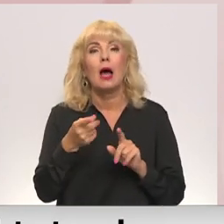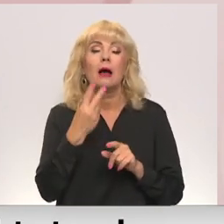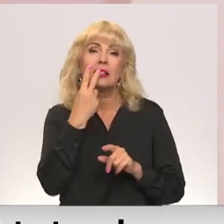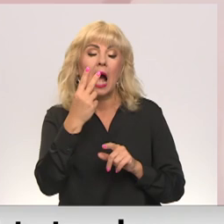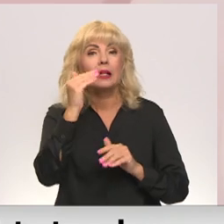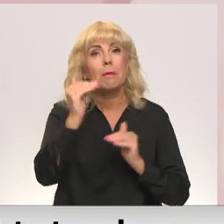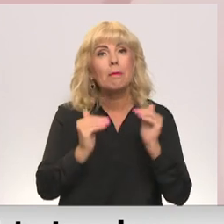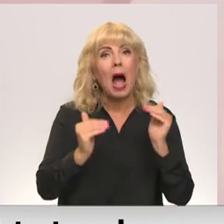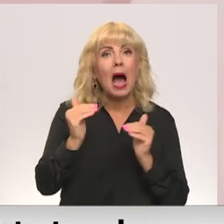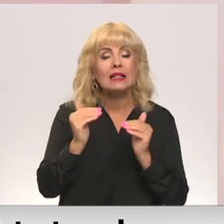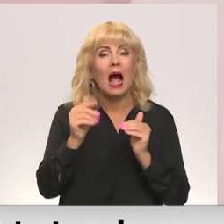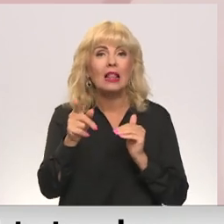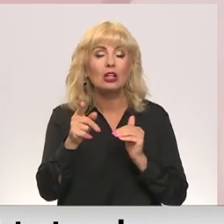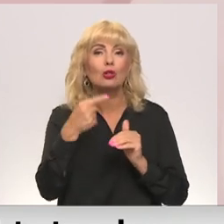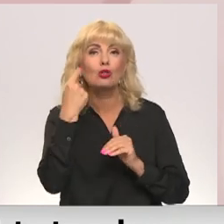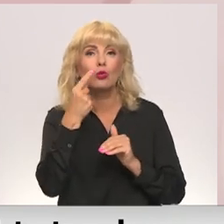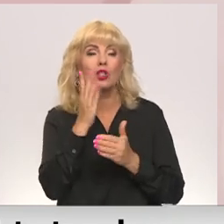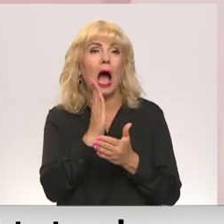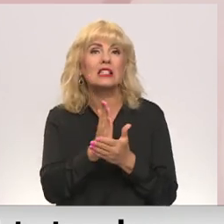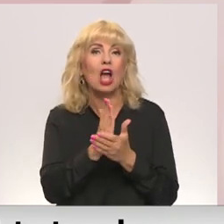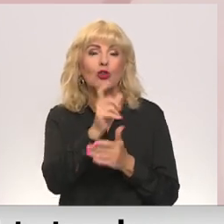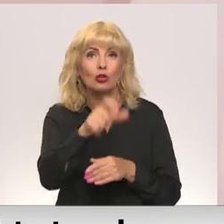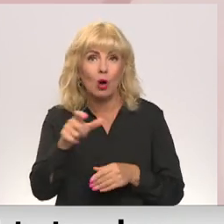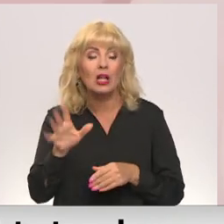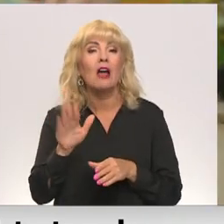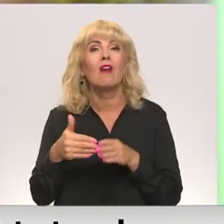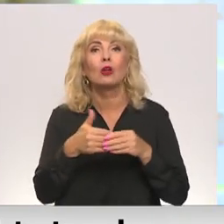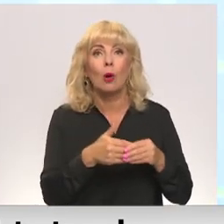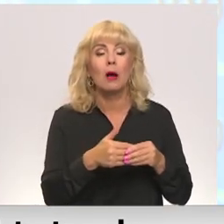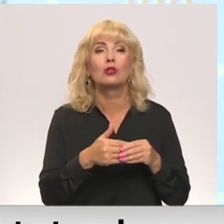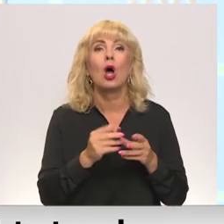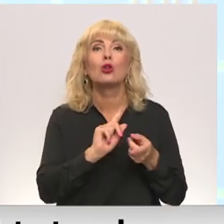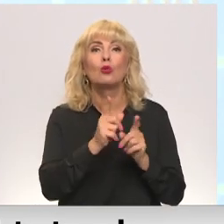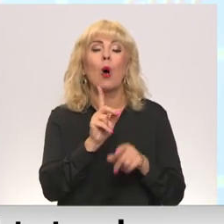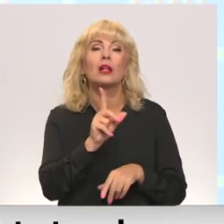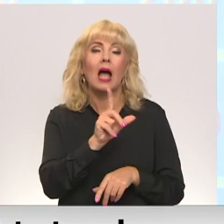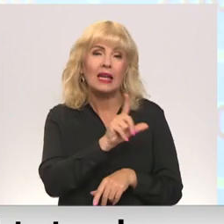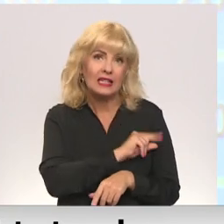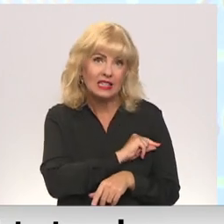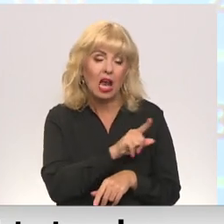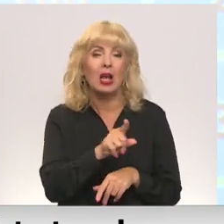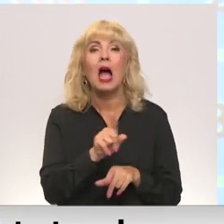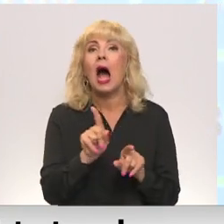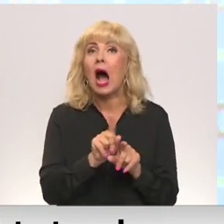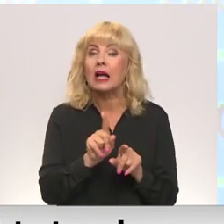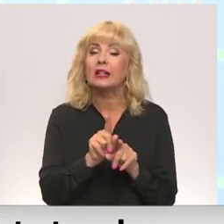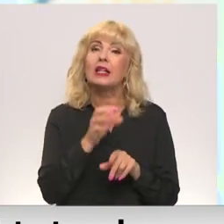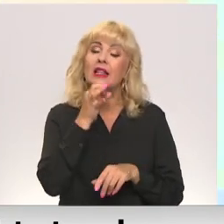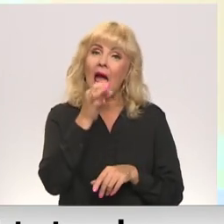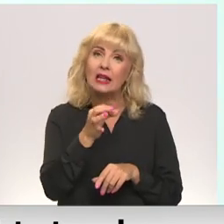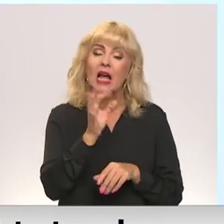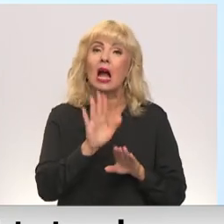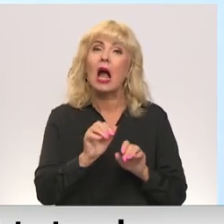skolotājiem un tā tālāk. Bet tas savukārt var novest pētā, pedagogu izdaga. Vairāk deputāti sēdē uzsver, ka ir vajadzīgs plāns, kā